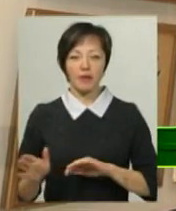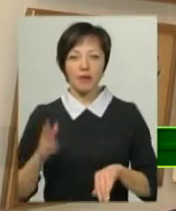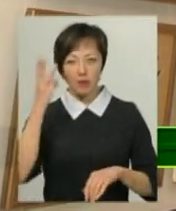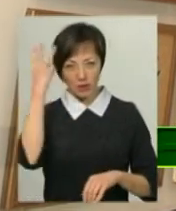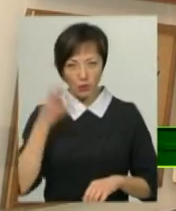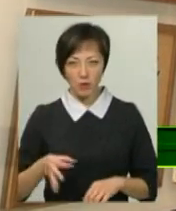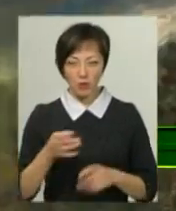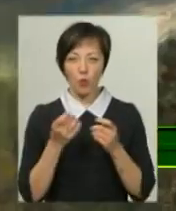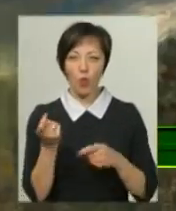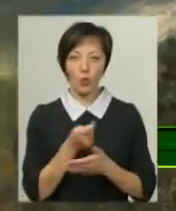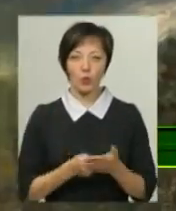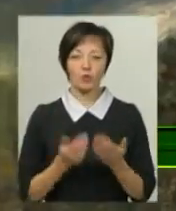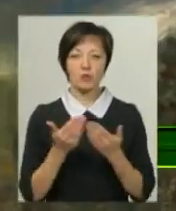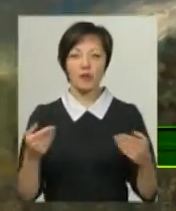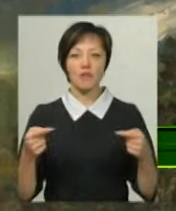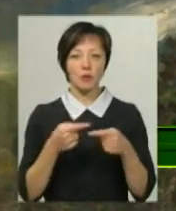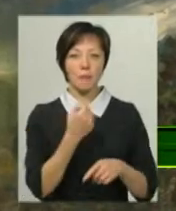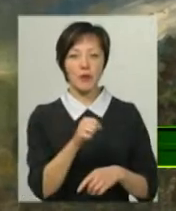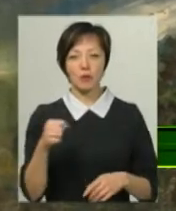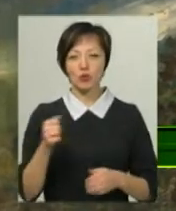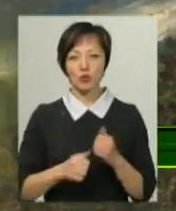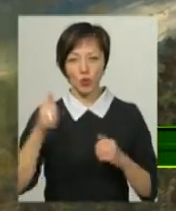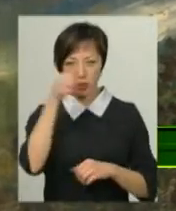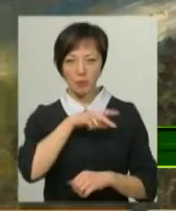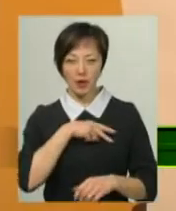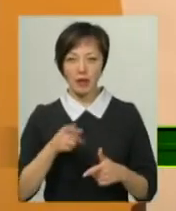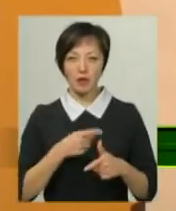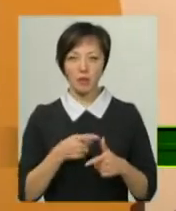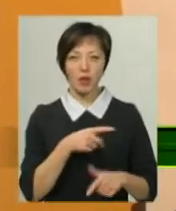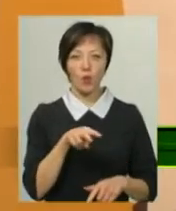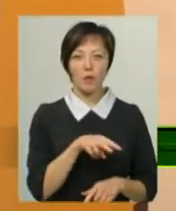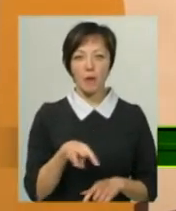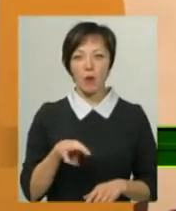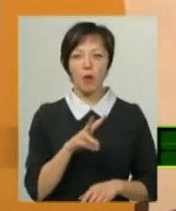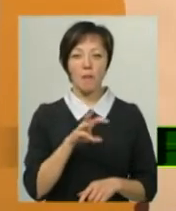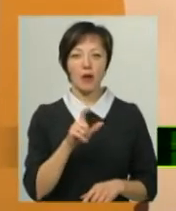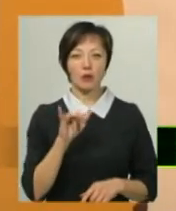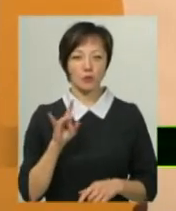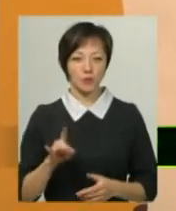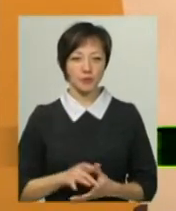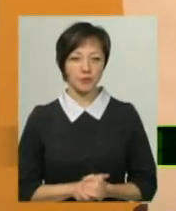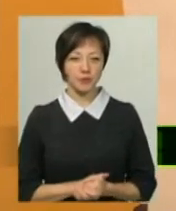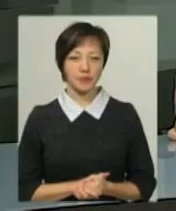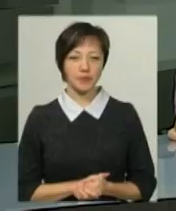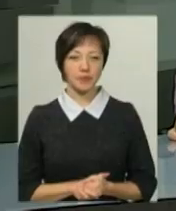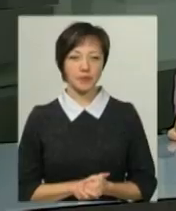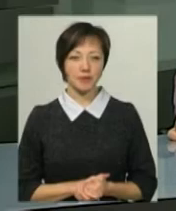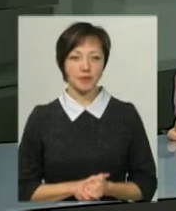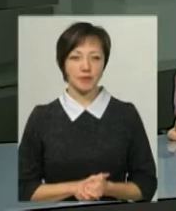обласному художньому музеї визначили переможців щорічної премії імені Людмили та Миколи Мазурів «Подільська палітра».